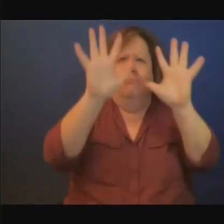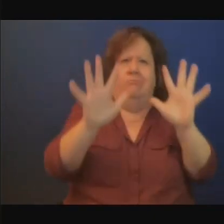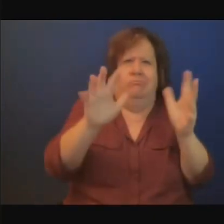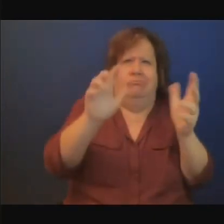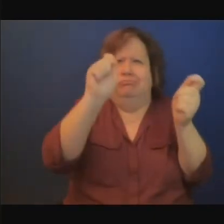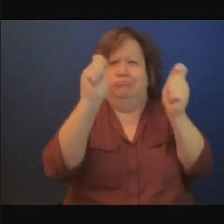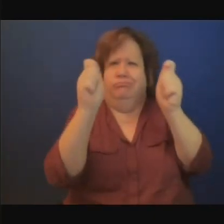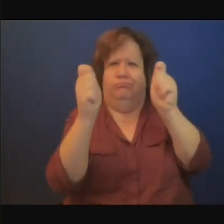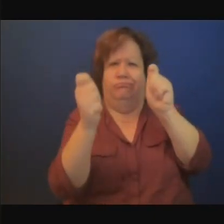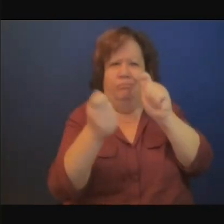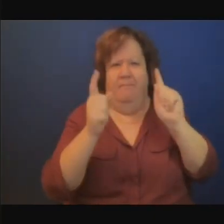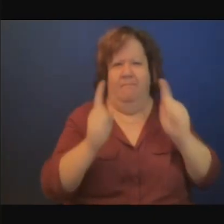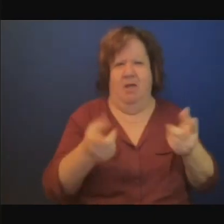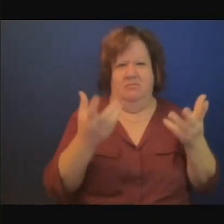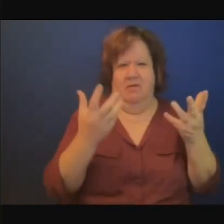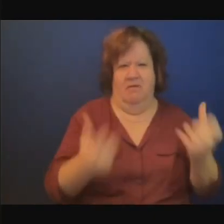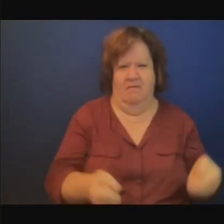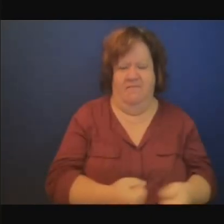secteurs de l'économie.